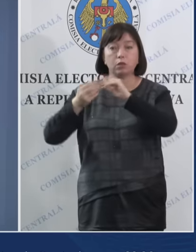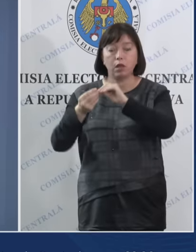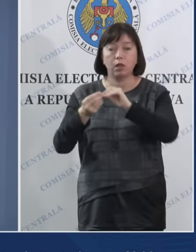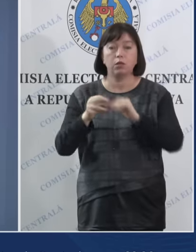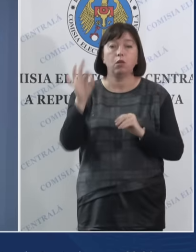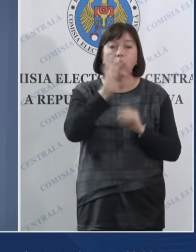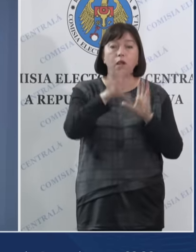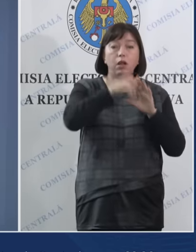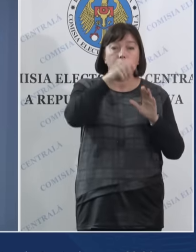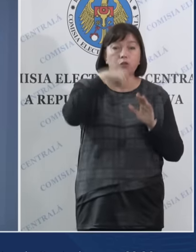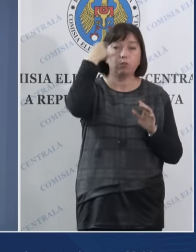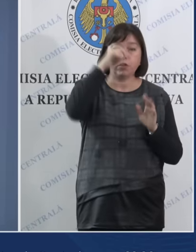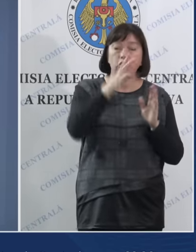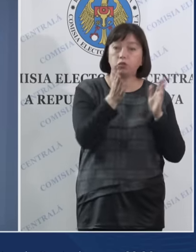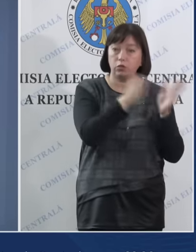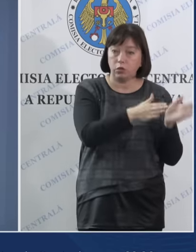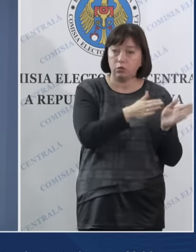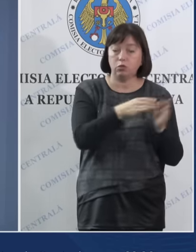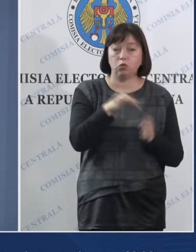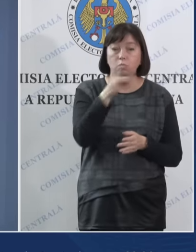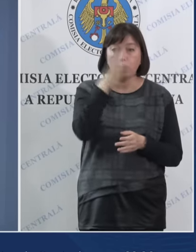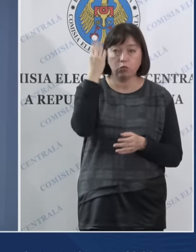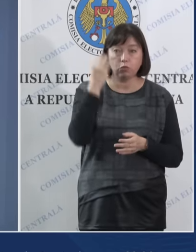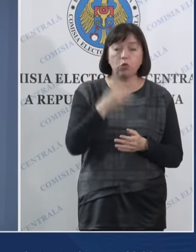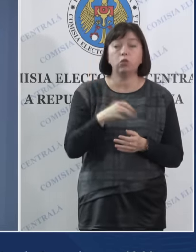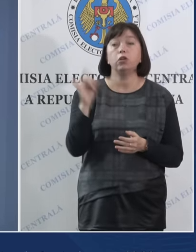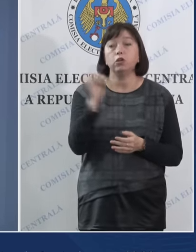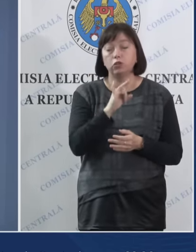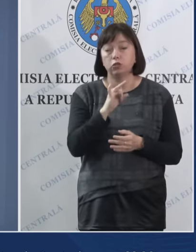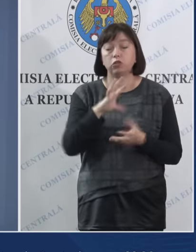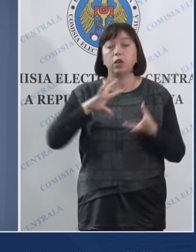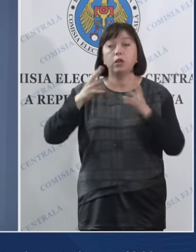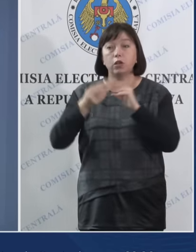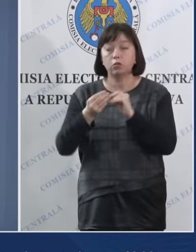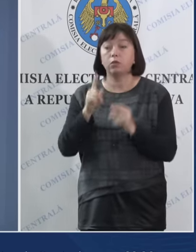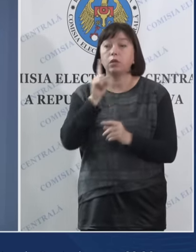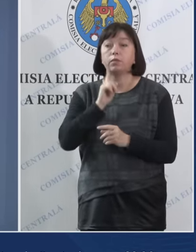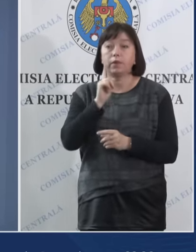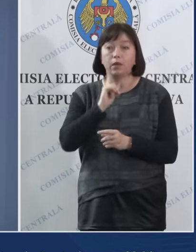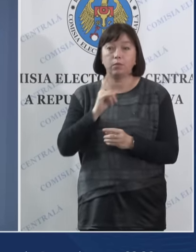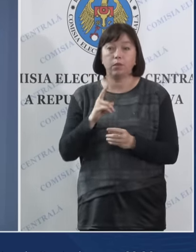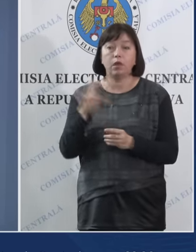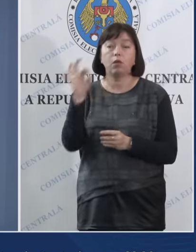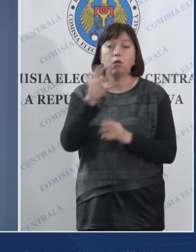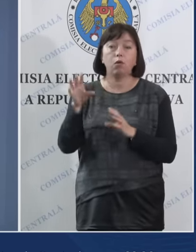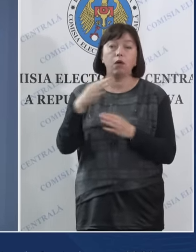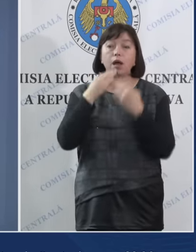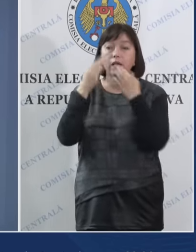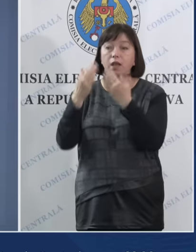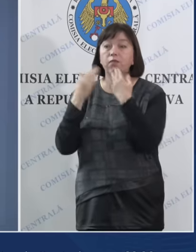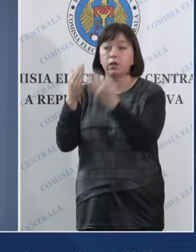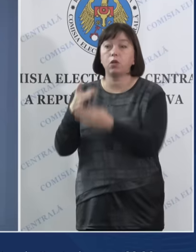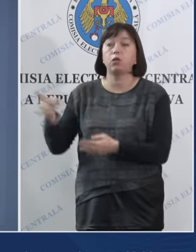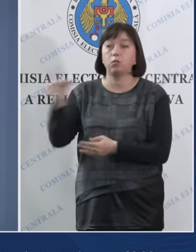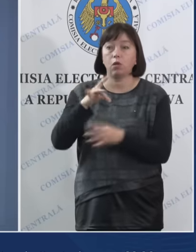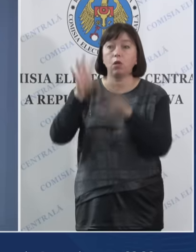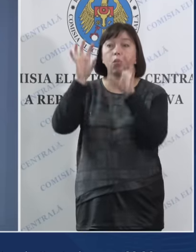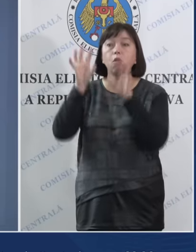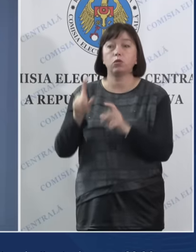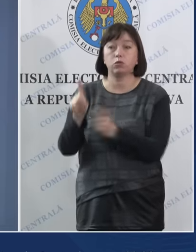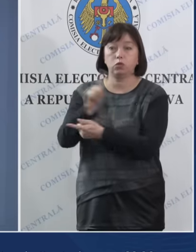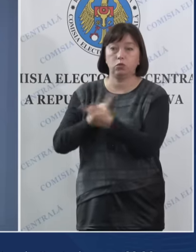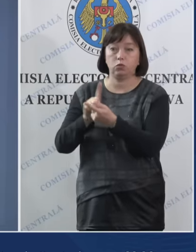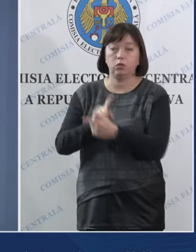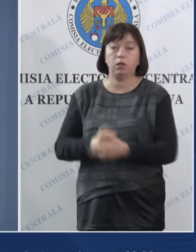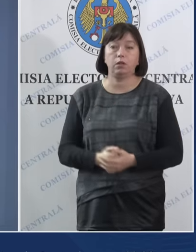prevind alegerea președintelui Republicii Moldova și rezultate preliminare prevind referendumul republican-constituțional.